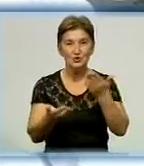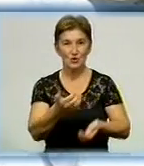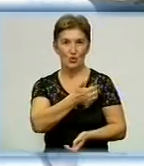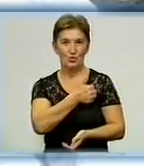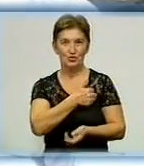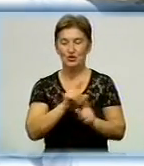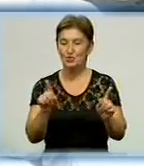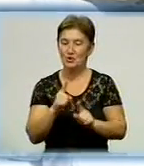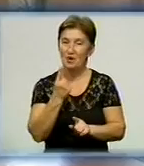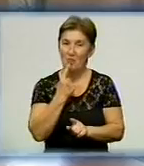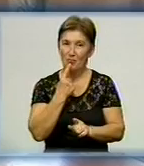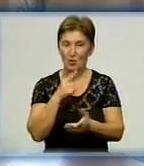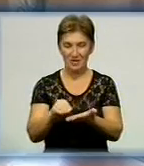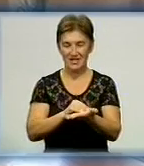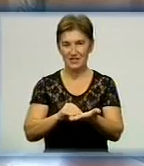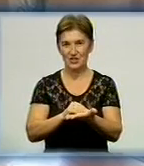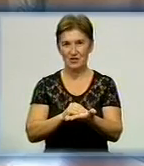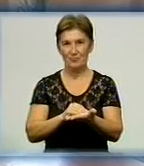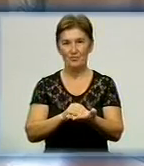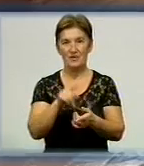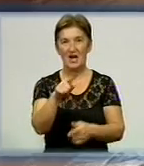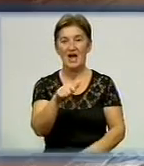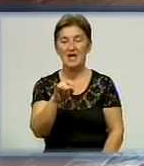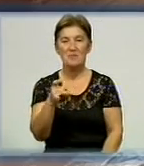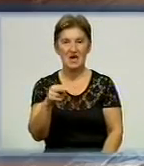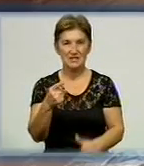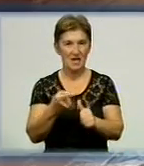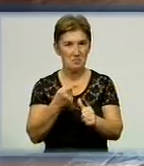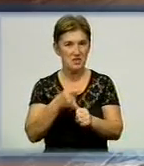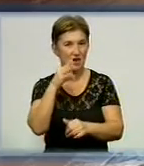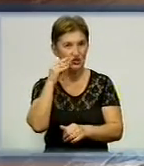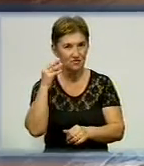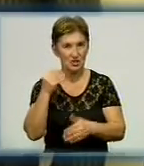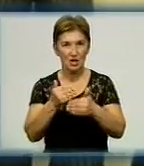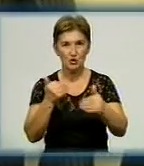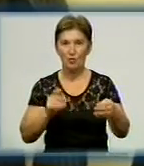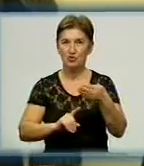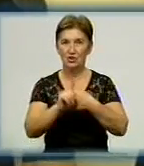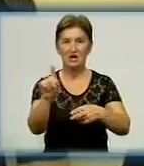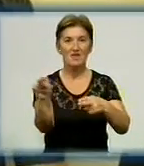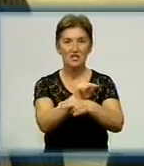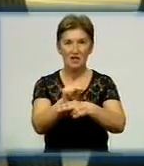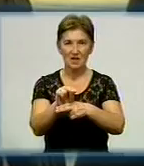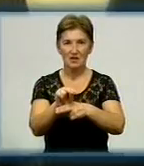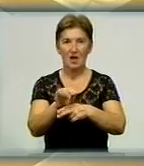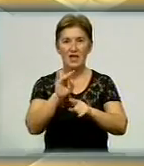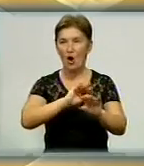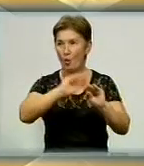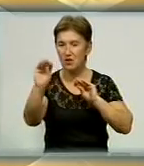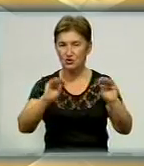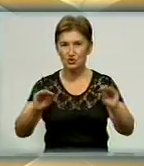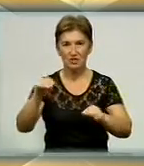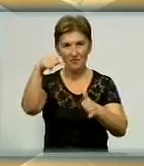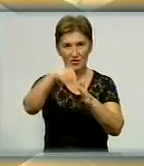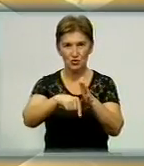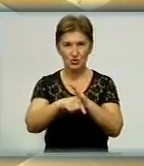якомусь тренажері попрацювати. У Голованівській гімназії імені Шевченка до початку нового навчального року відремонтували заклад та облаштували внутрішню